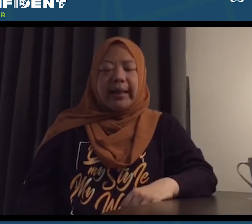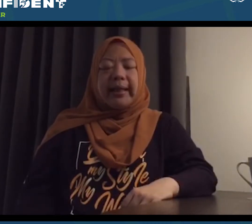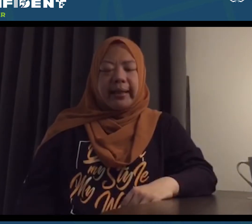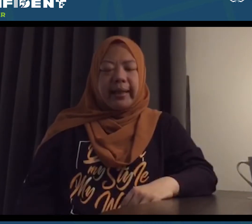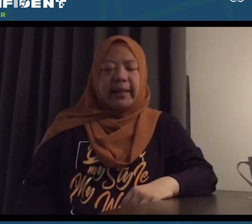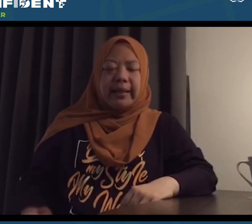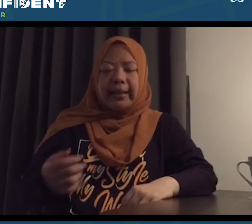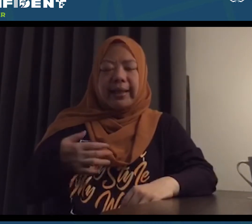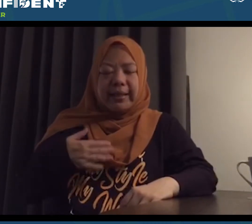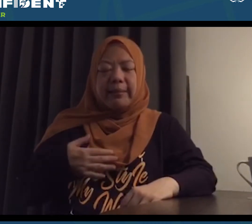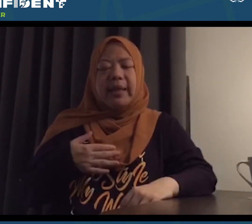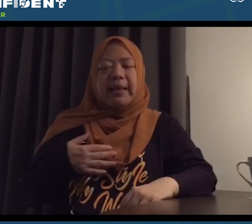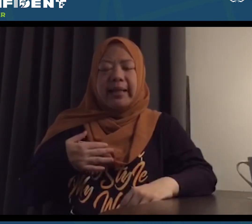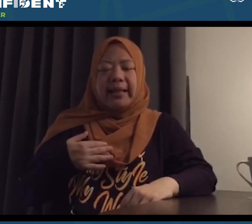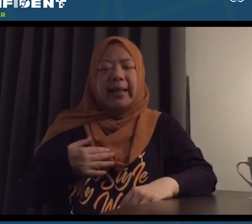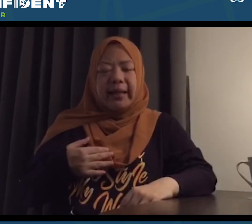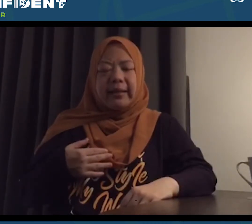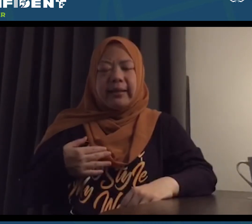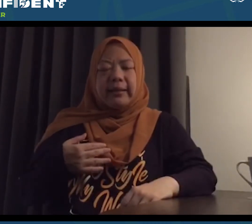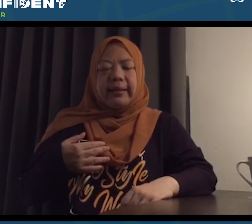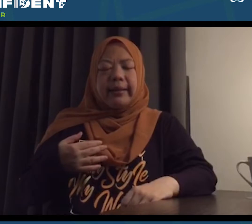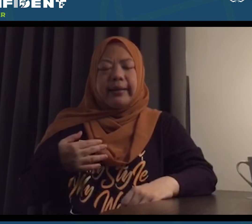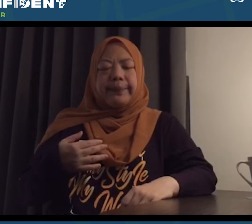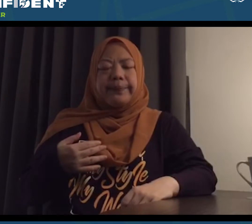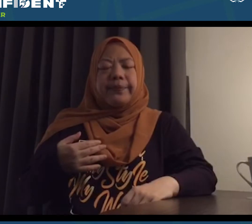bantuan dari carer, karena di sinilah tak kedisabilitasan saya.